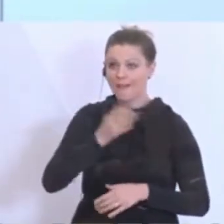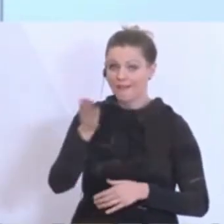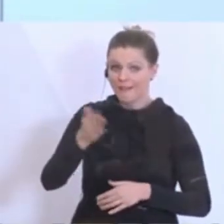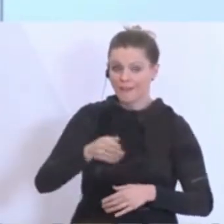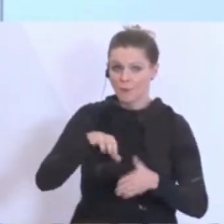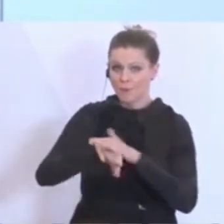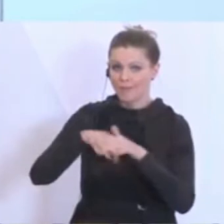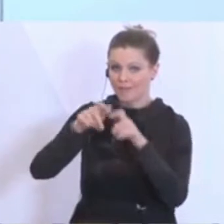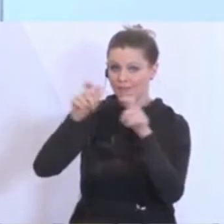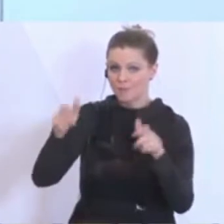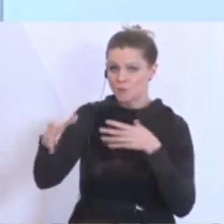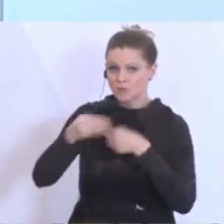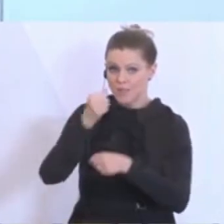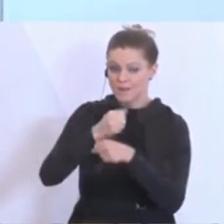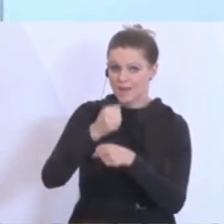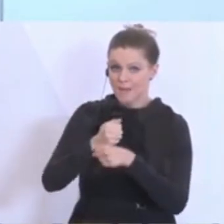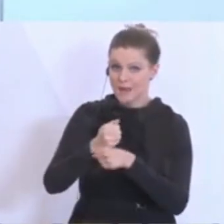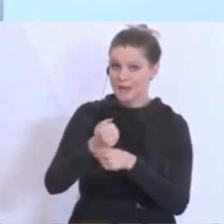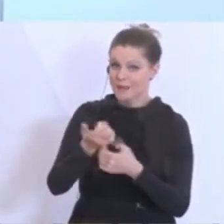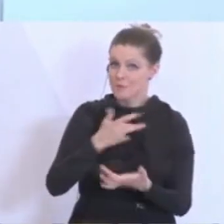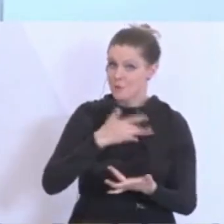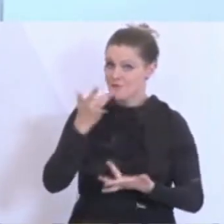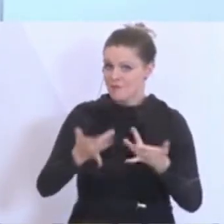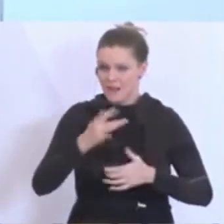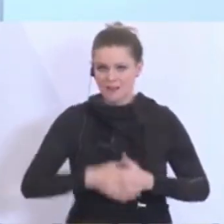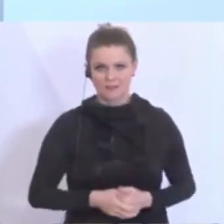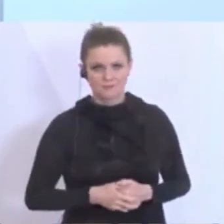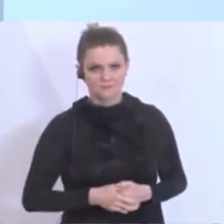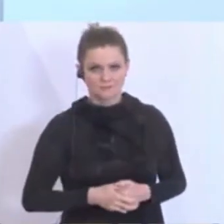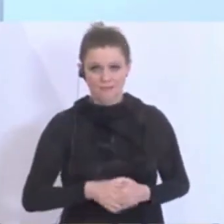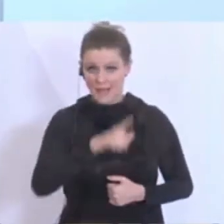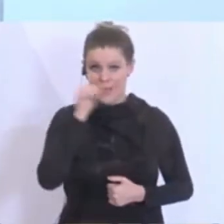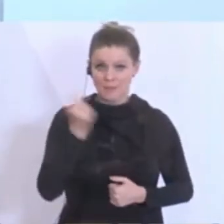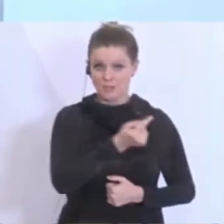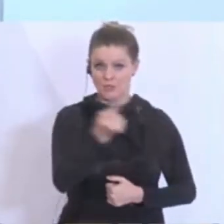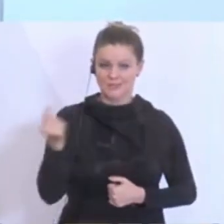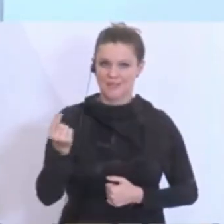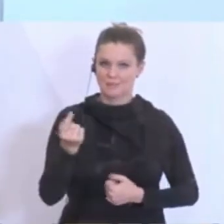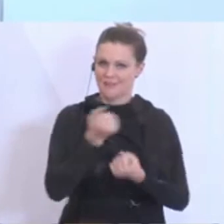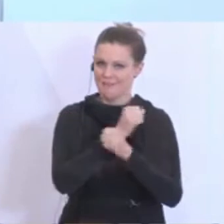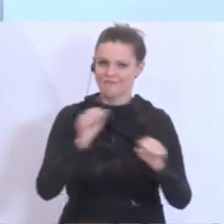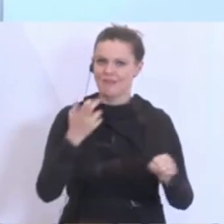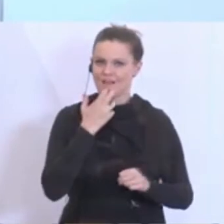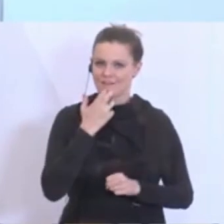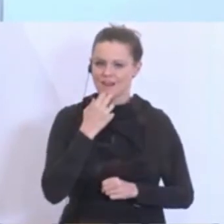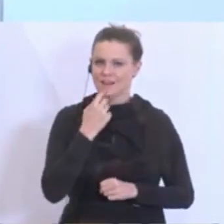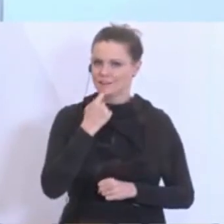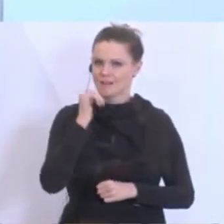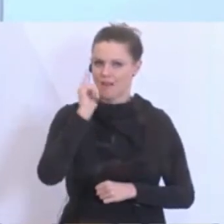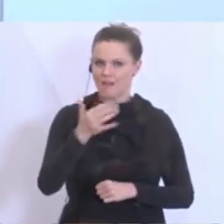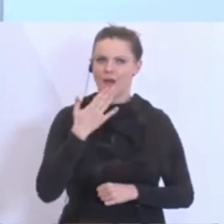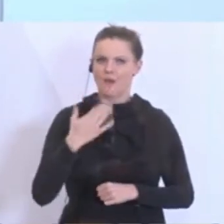einem Unternehmen sein. Menschen, die sich dem Schutz dieses Landes freiwillig verpflichtet haben.